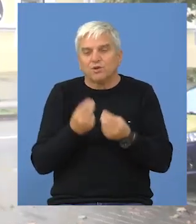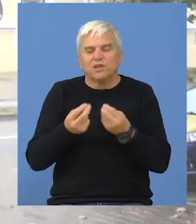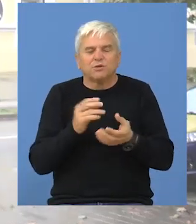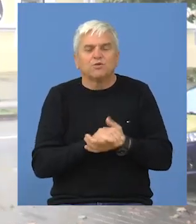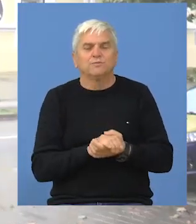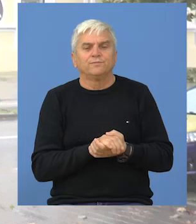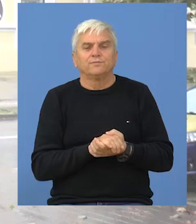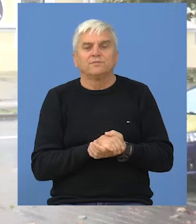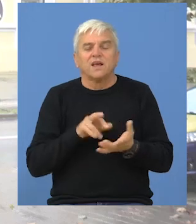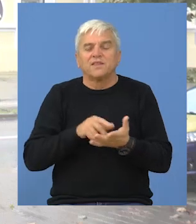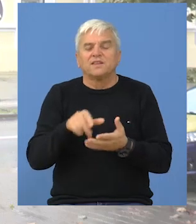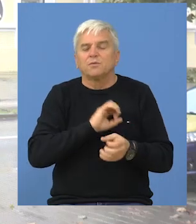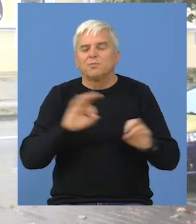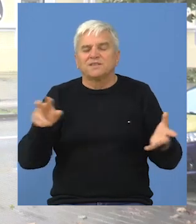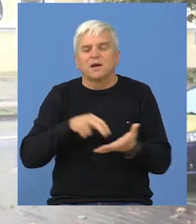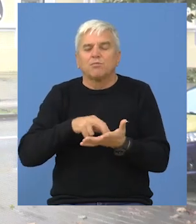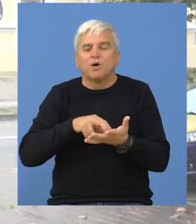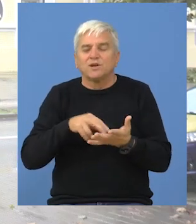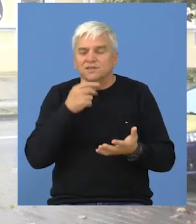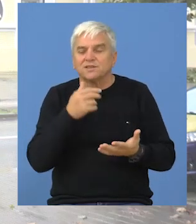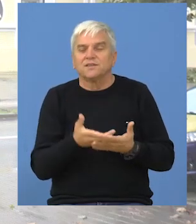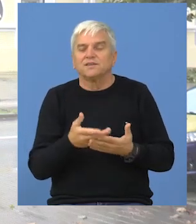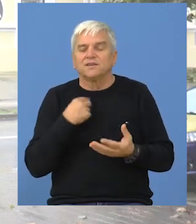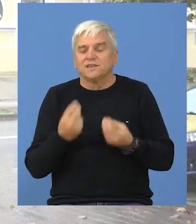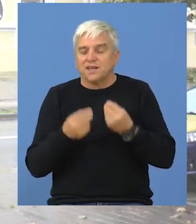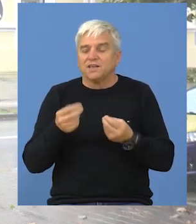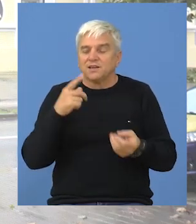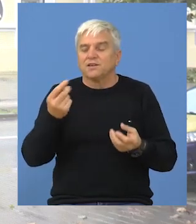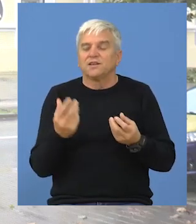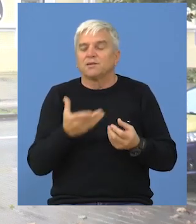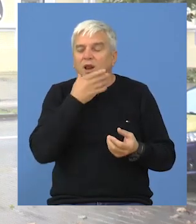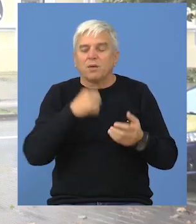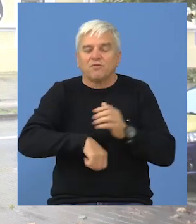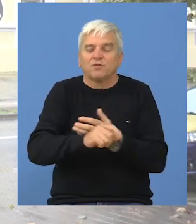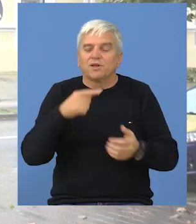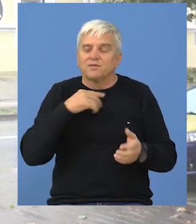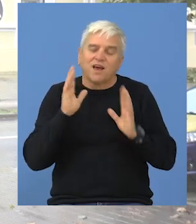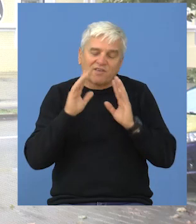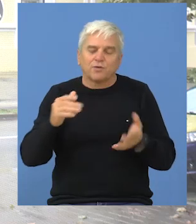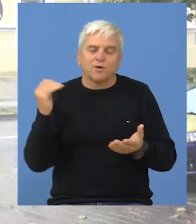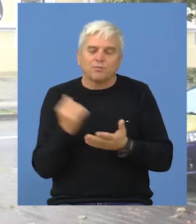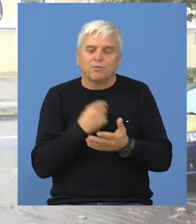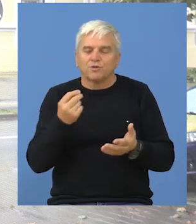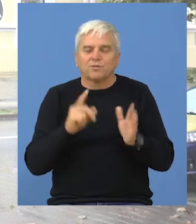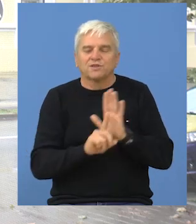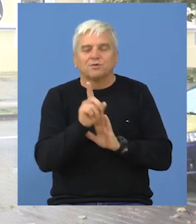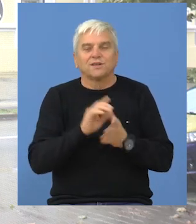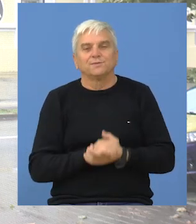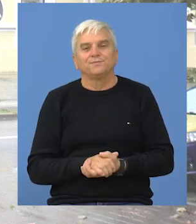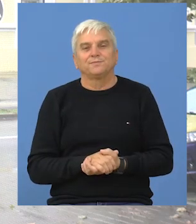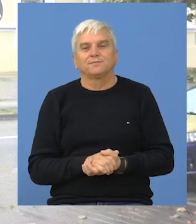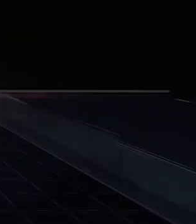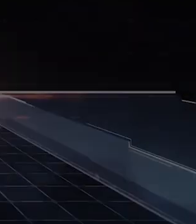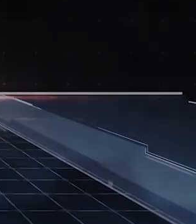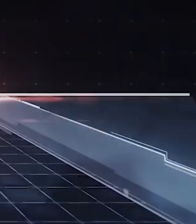ponovimo sličnu igru i da idemo bez straha, i da nadigravamo, igramo futbal i da, nadam se, ostavimo pozitivan